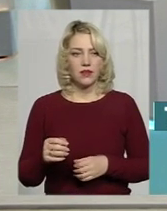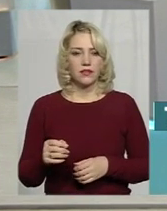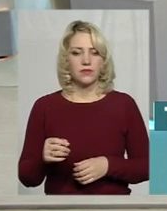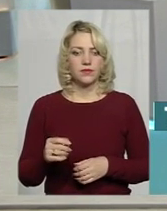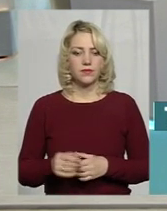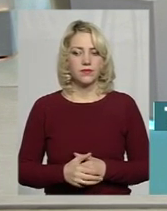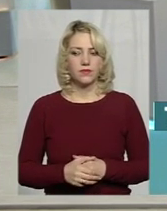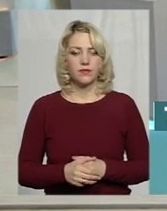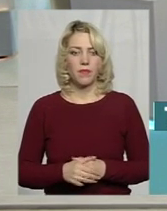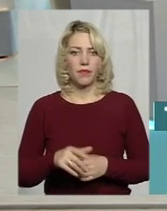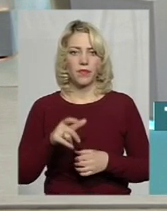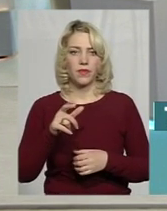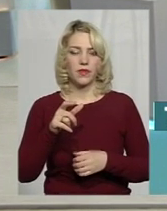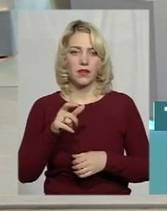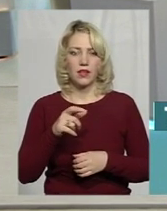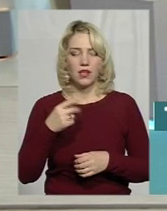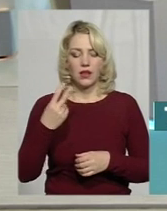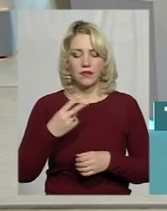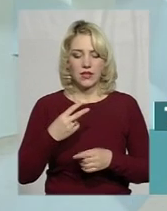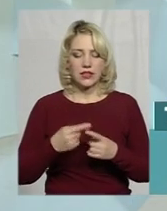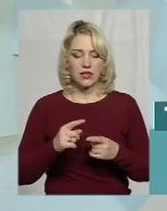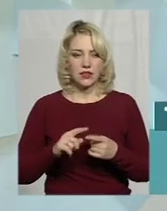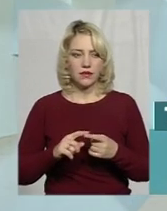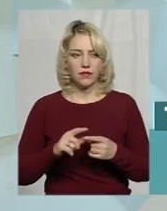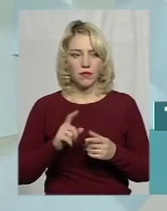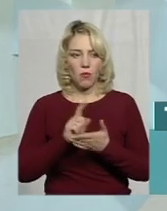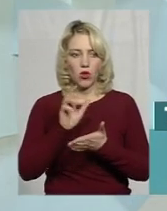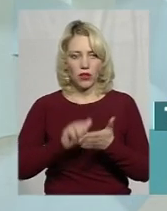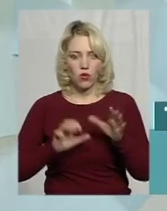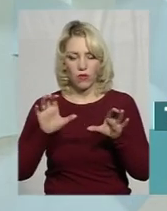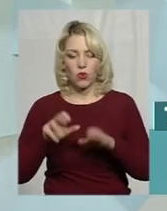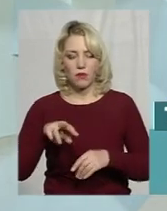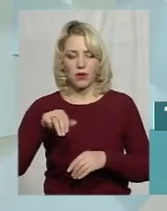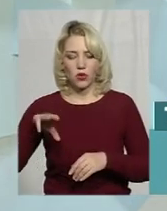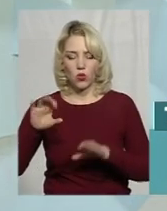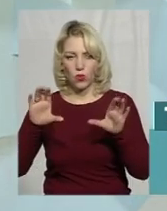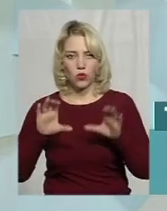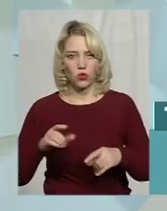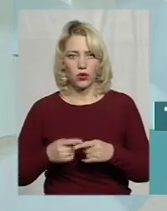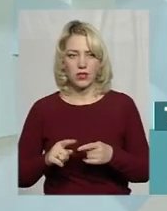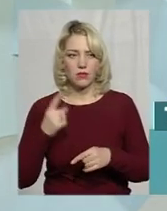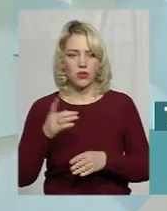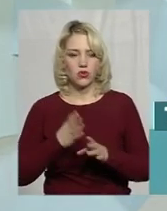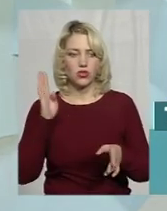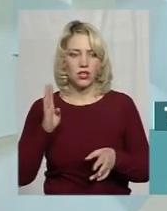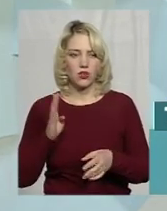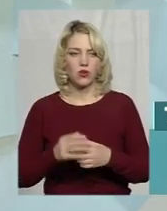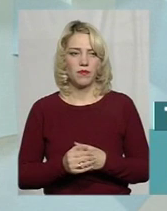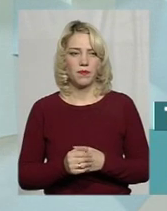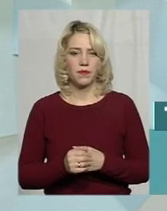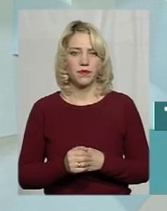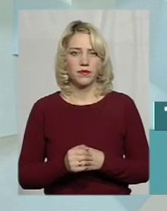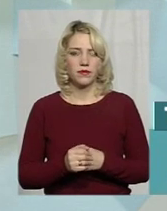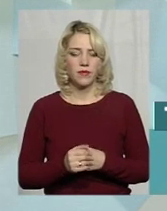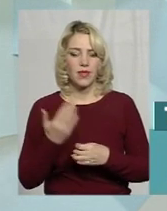набрали чинності, принесені змін до податкового кодексу і до медного кодексу. Вони в першу чергу, звісно, були їхнія, скажімо так,